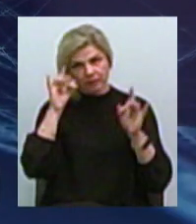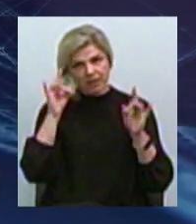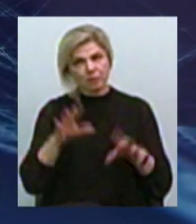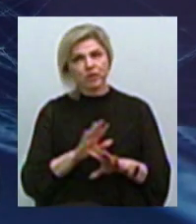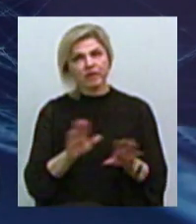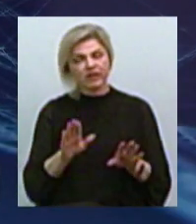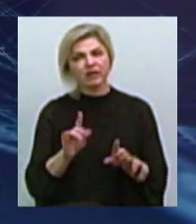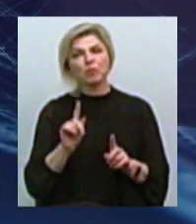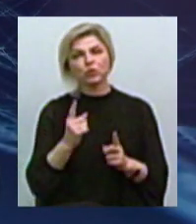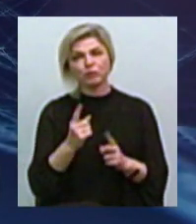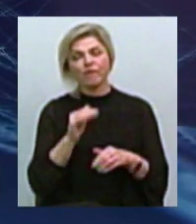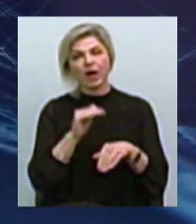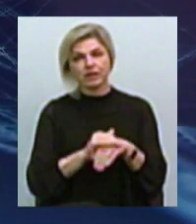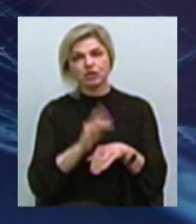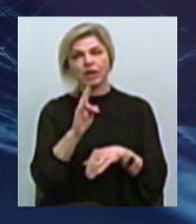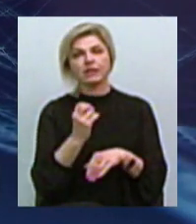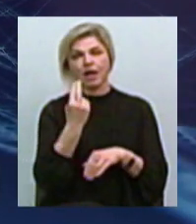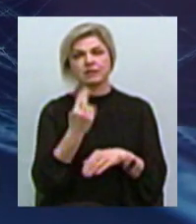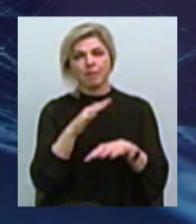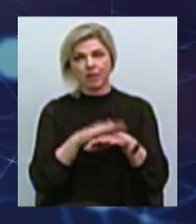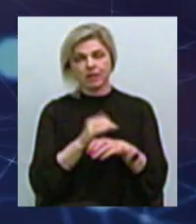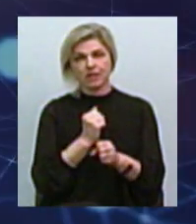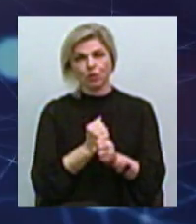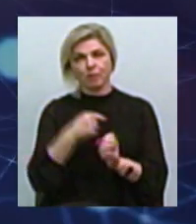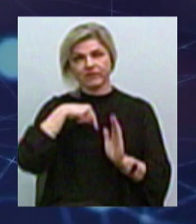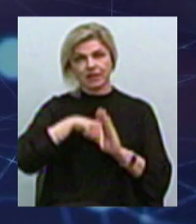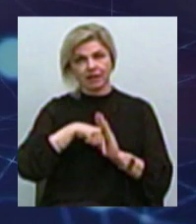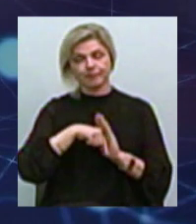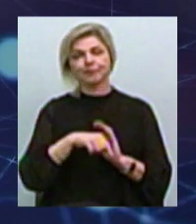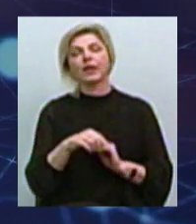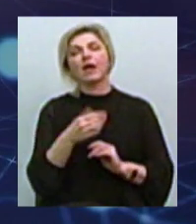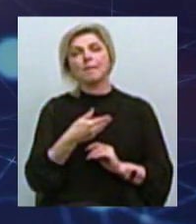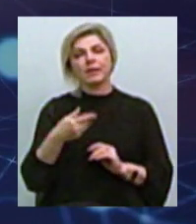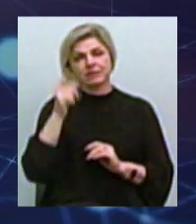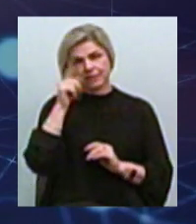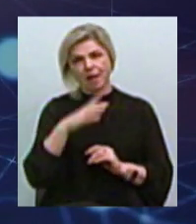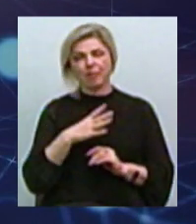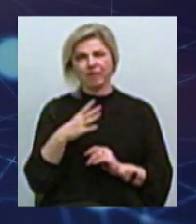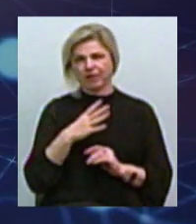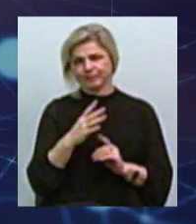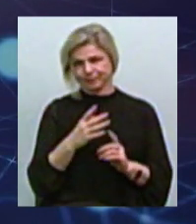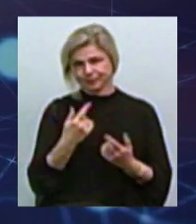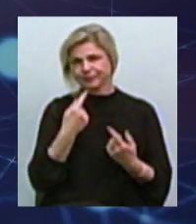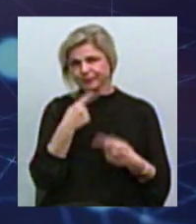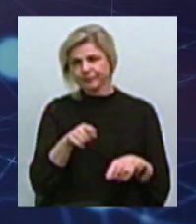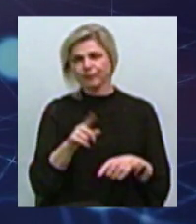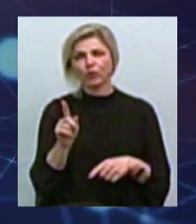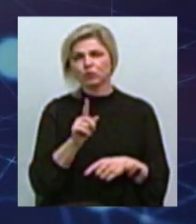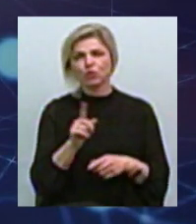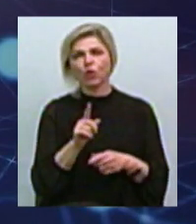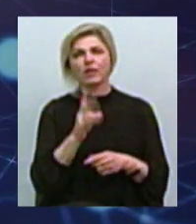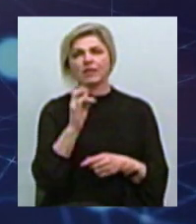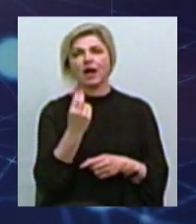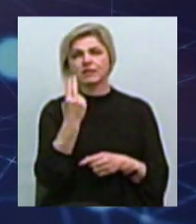що, фактично, Національний банк всередині це зробив Історично ми знаємо певні курйози, які виникали з приводу того, що